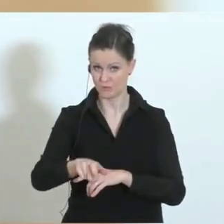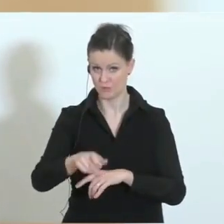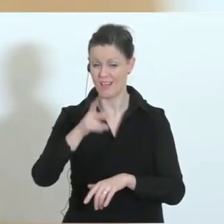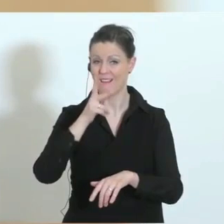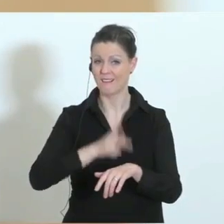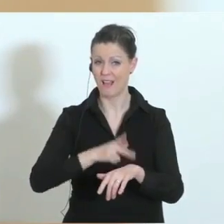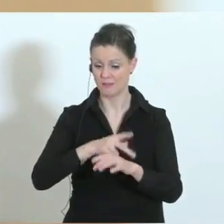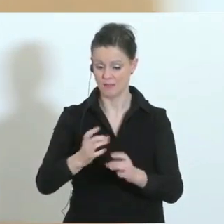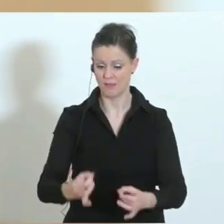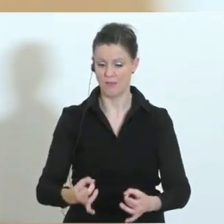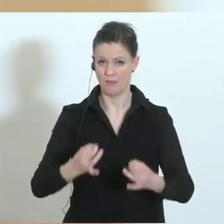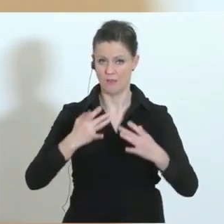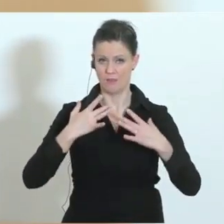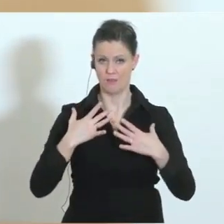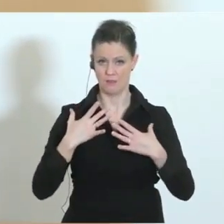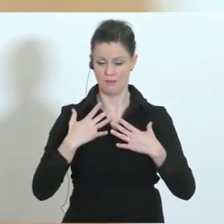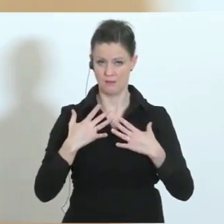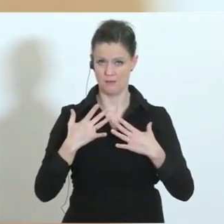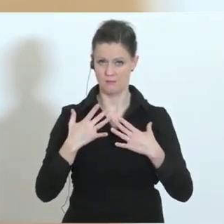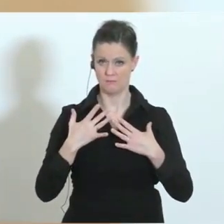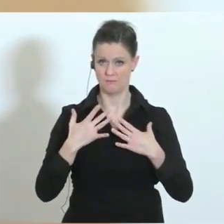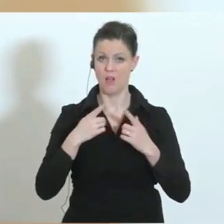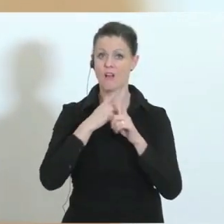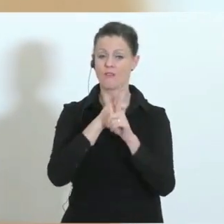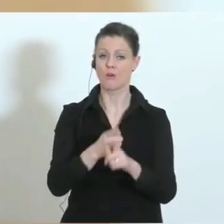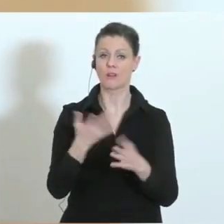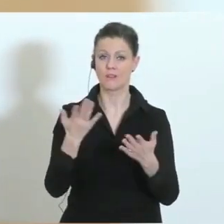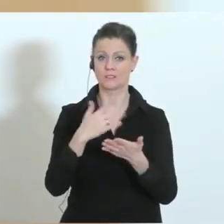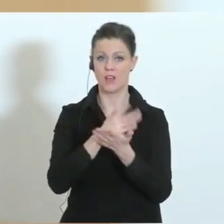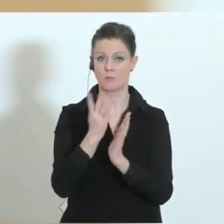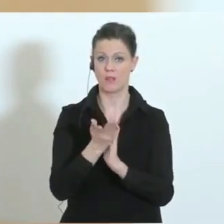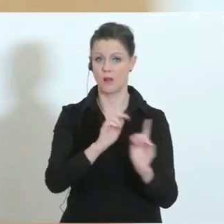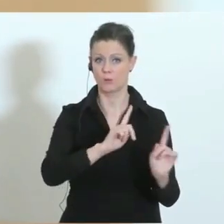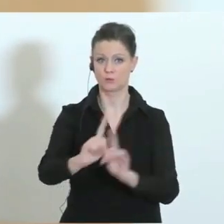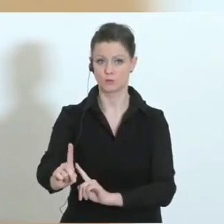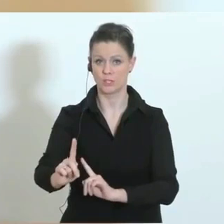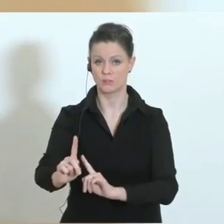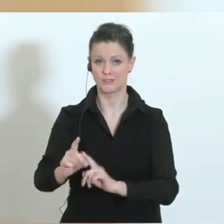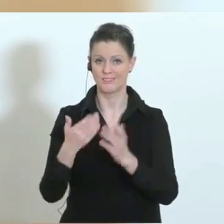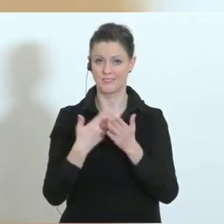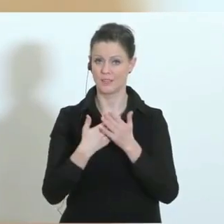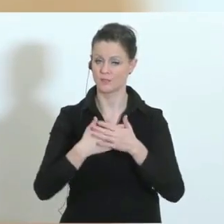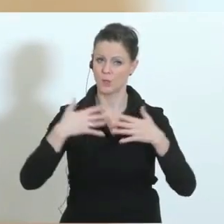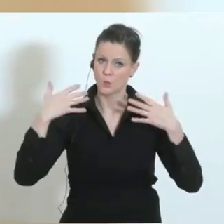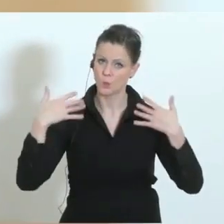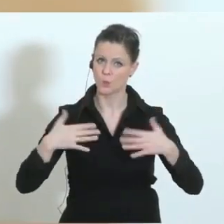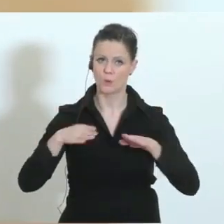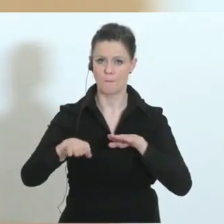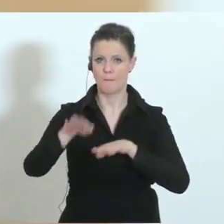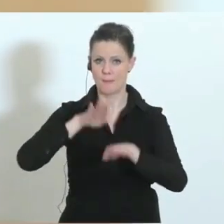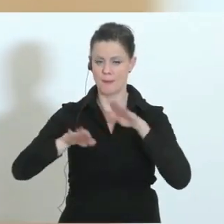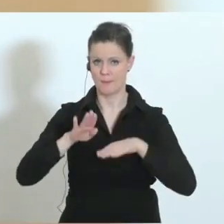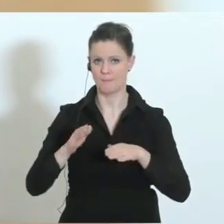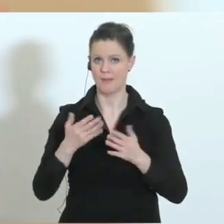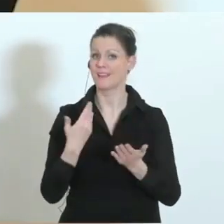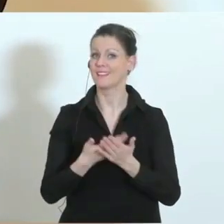stattfindet, dann führt das oft dazu, dass die ganze Abteilung lahmgelegt wird. Und dann, das ist ein massiver, massiver Rückschritt. Jeder